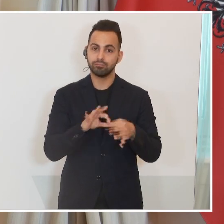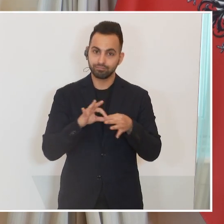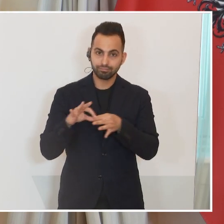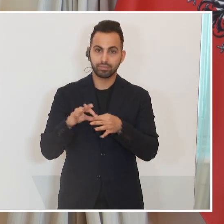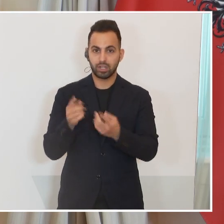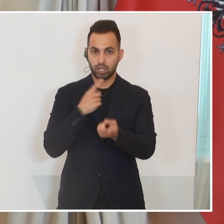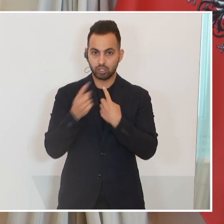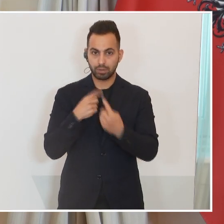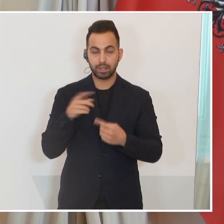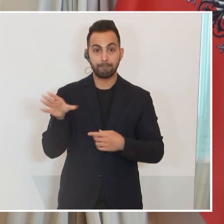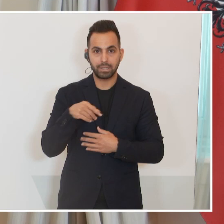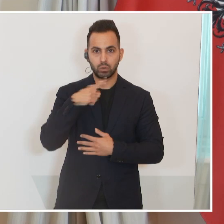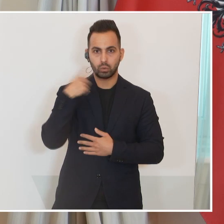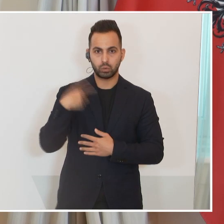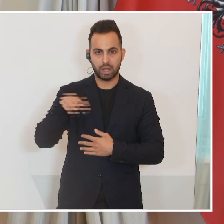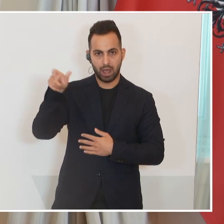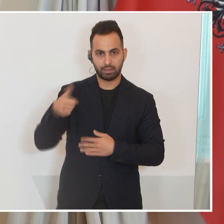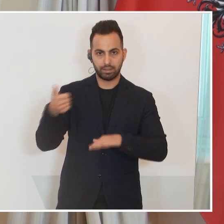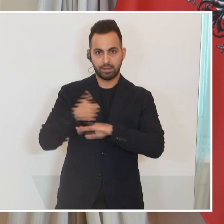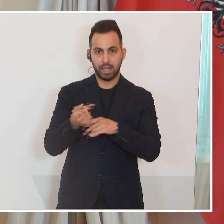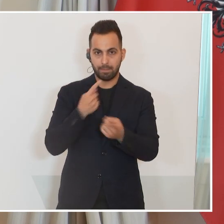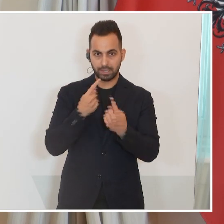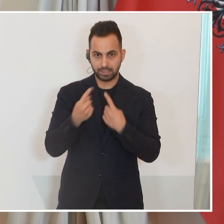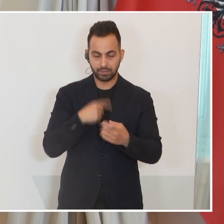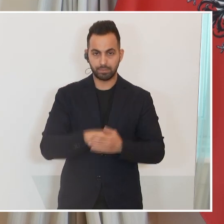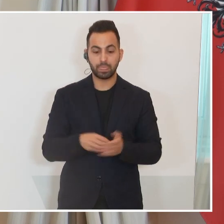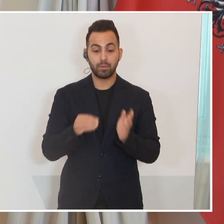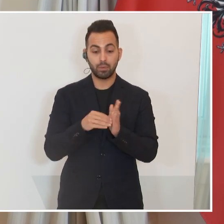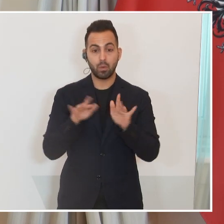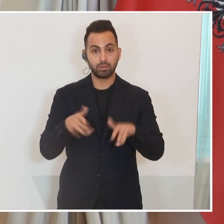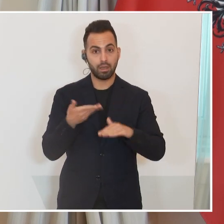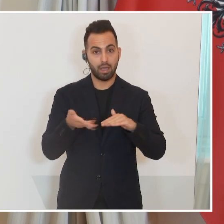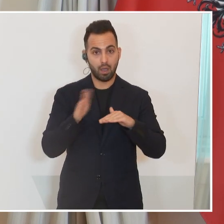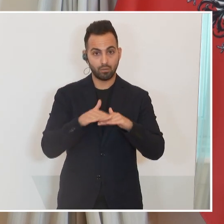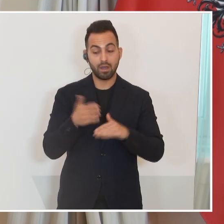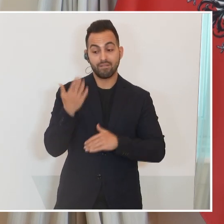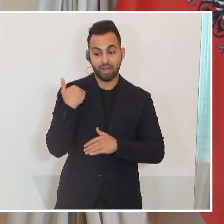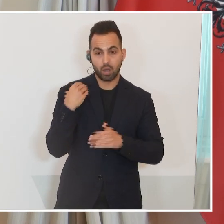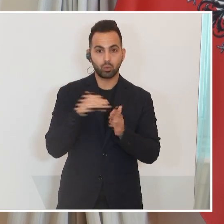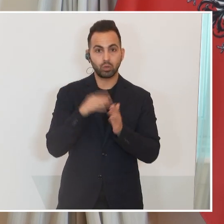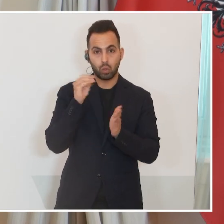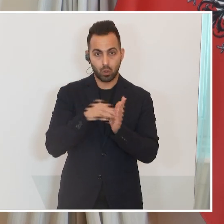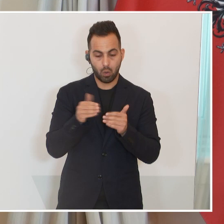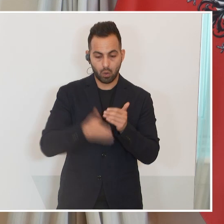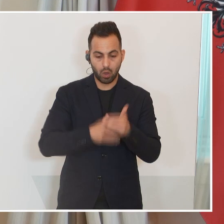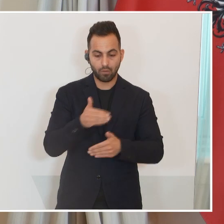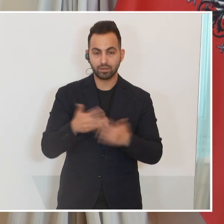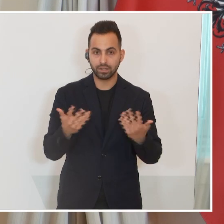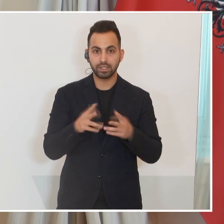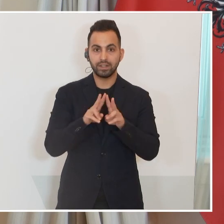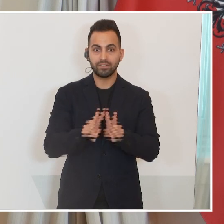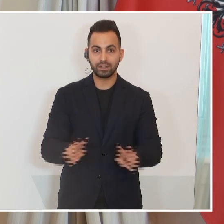Gespräch mit dem russischen Präsidenten. Darüber hinaus gab es und gibt es ja eine große